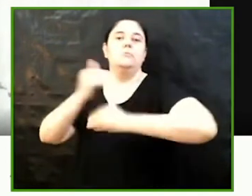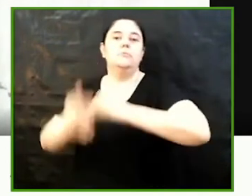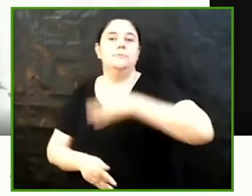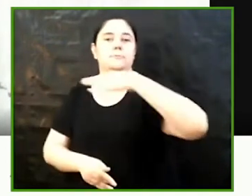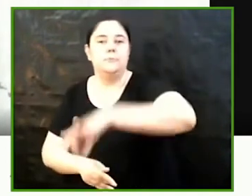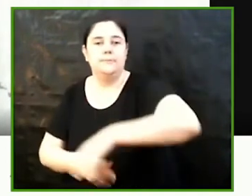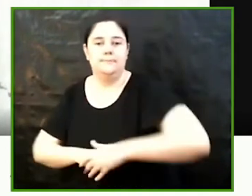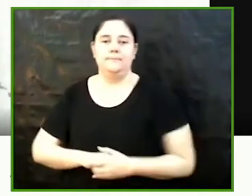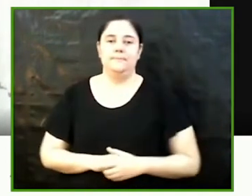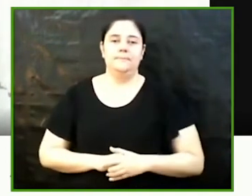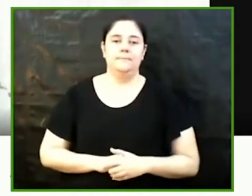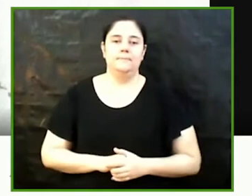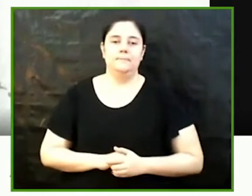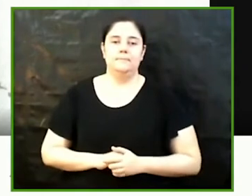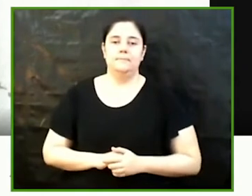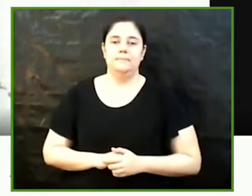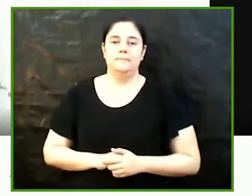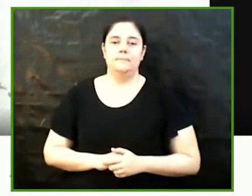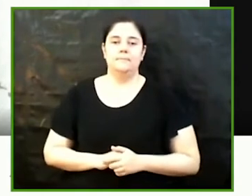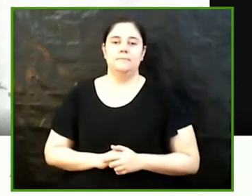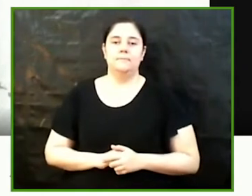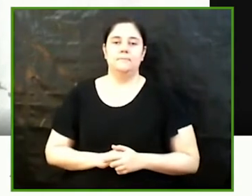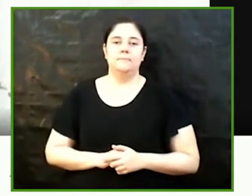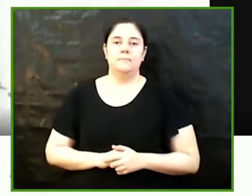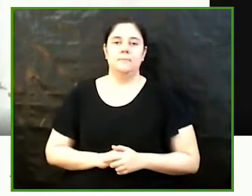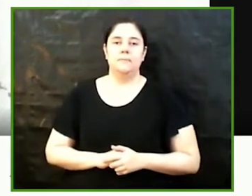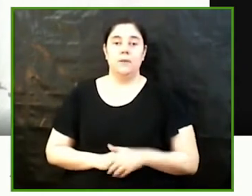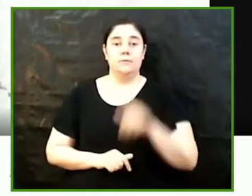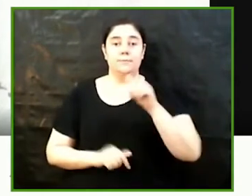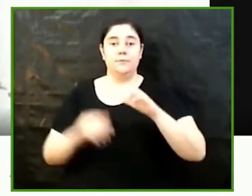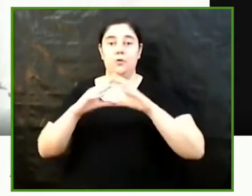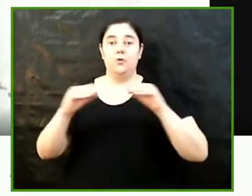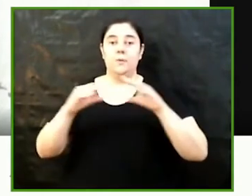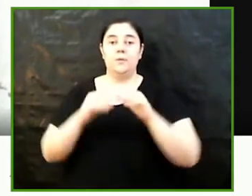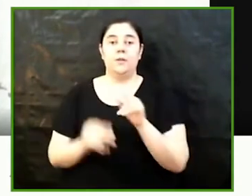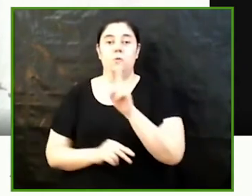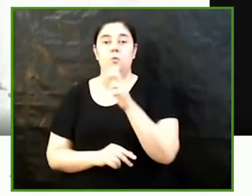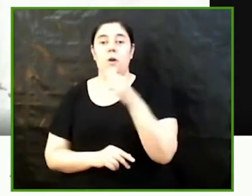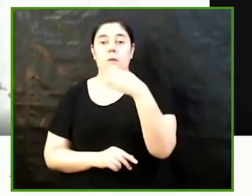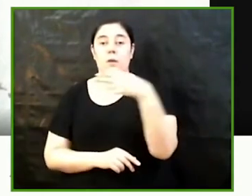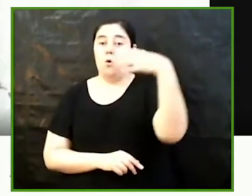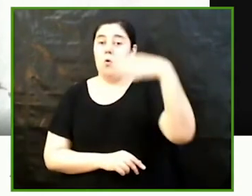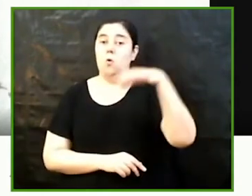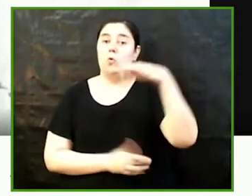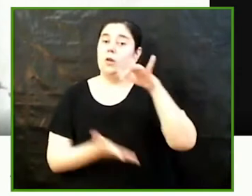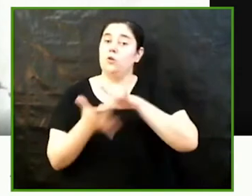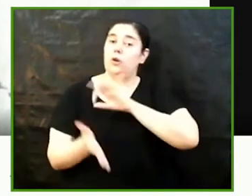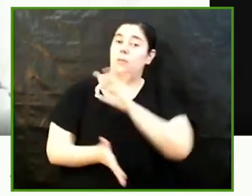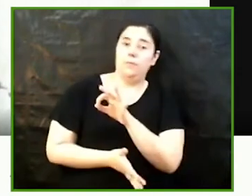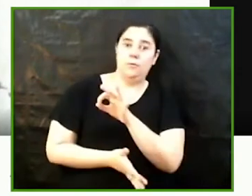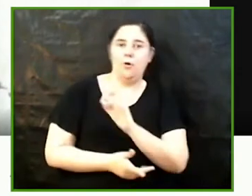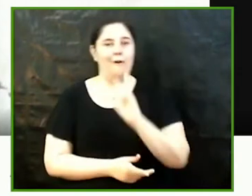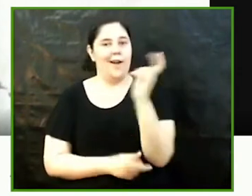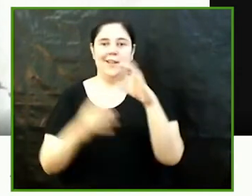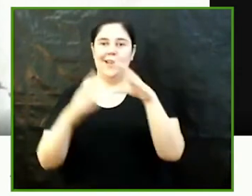No només avui, no és només l'autònoma la que participa en aquests premis, també d'altres universitats